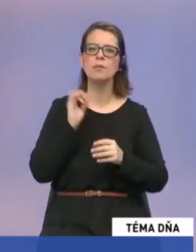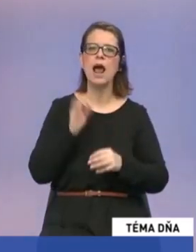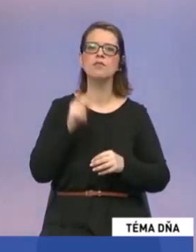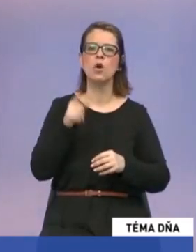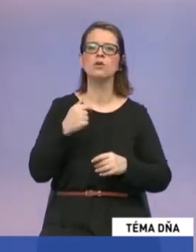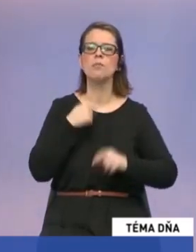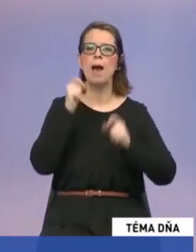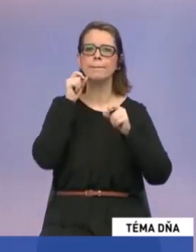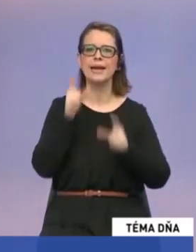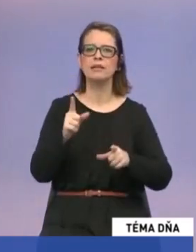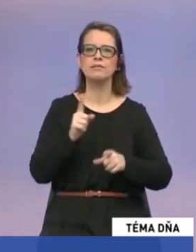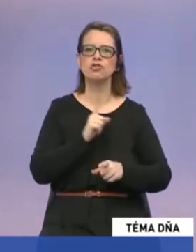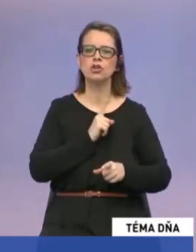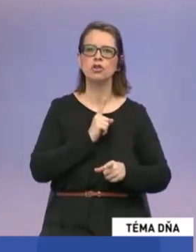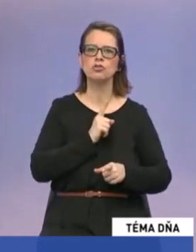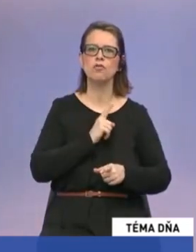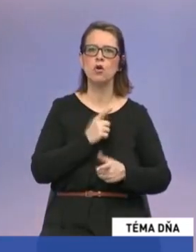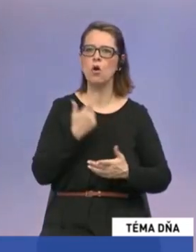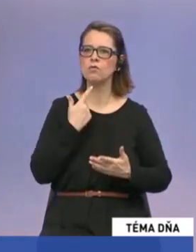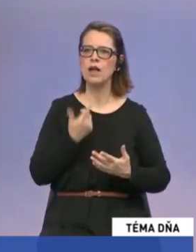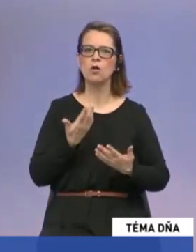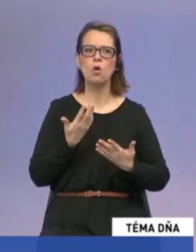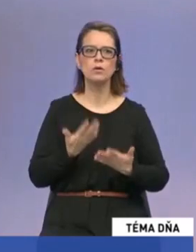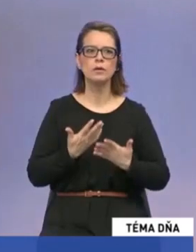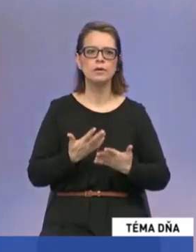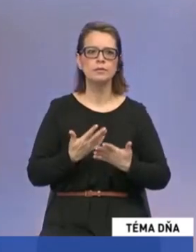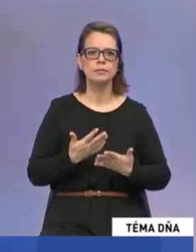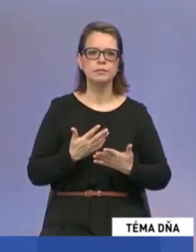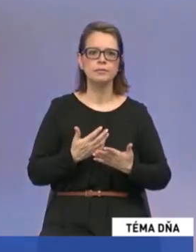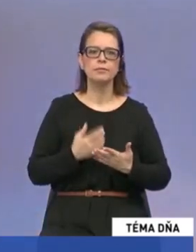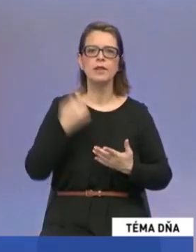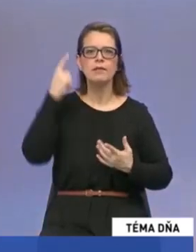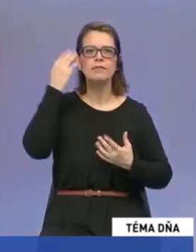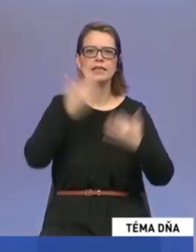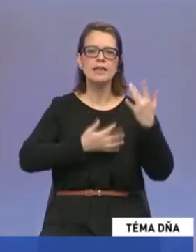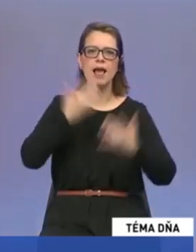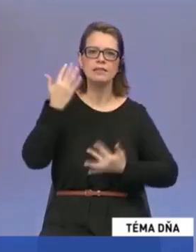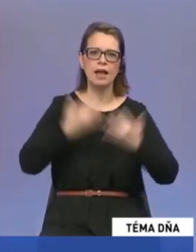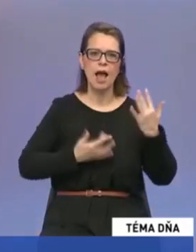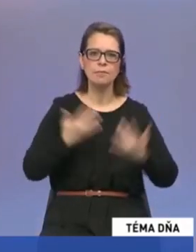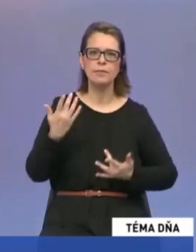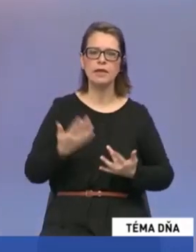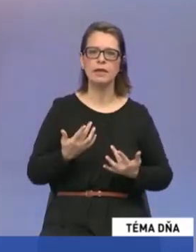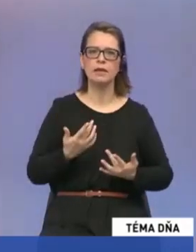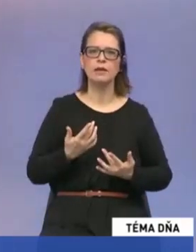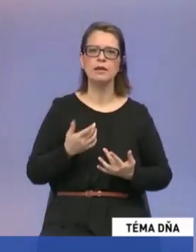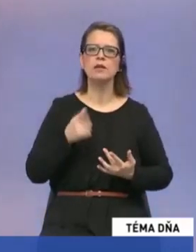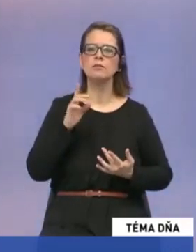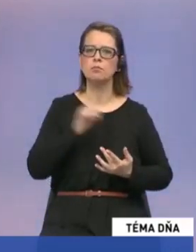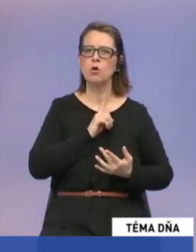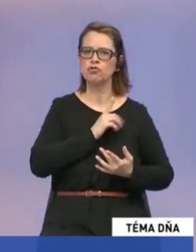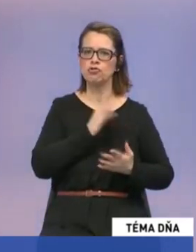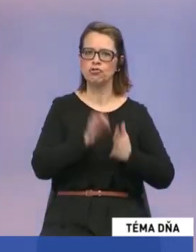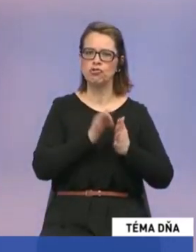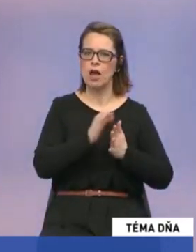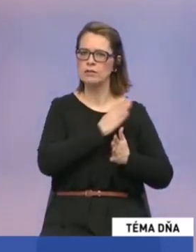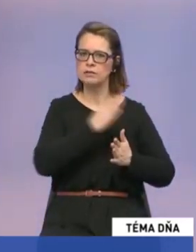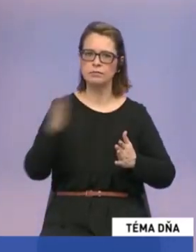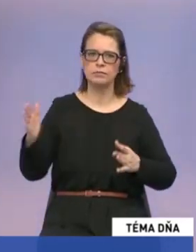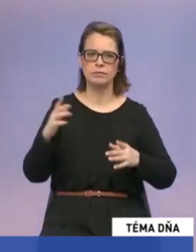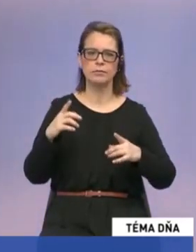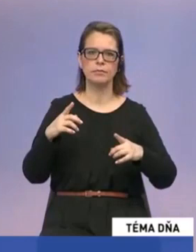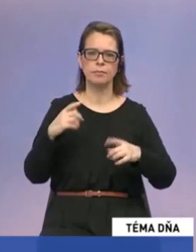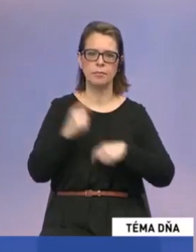presvedčil takou svojou autentickosťou, ale najmä svojimi výsledkami počas celej jeho kariéry, ako pôsobenia